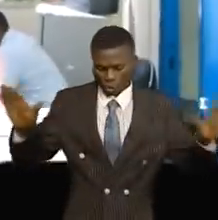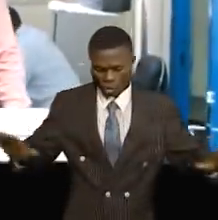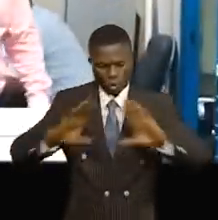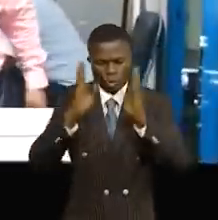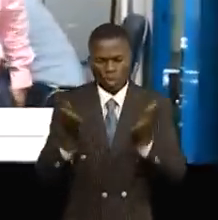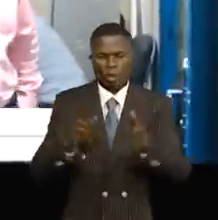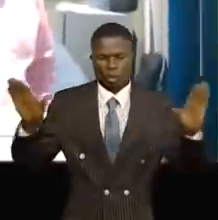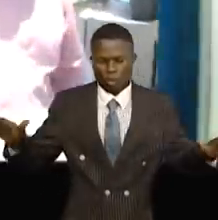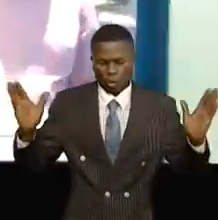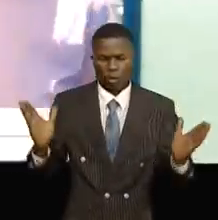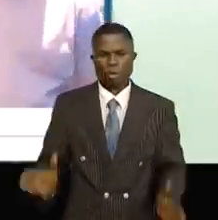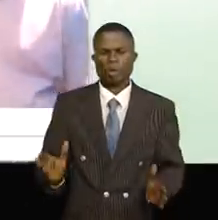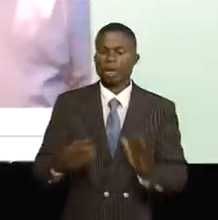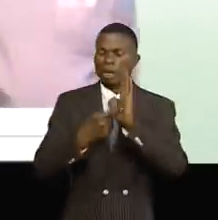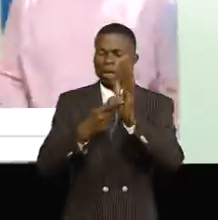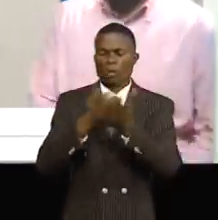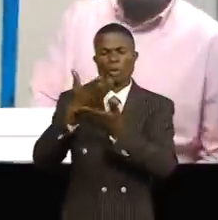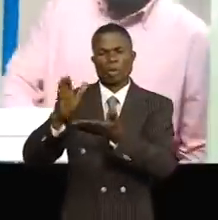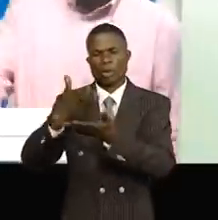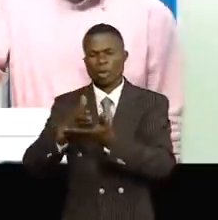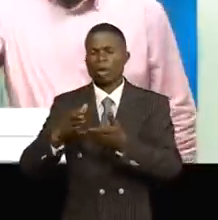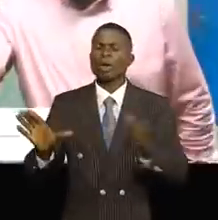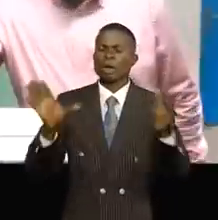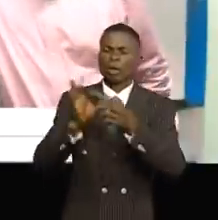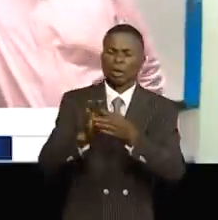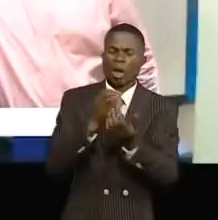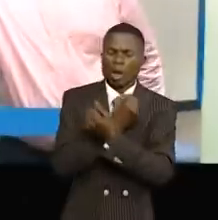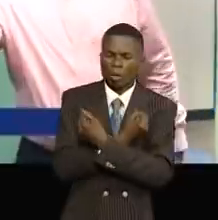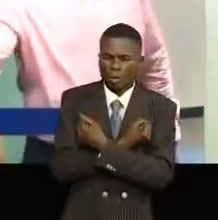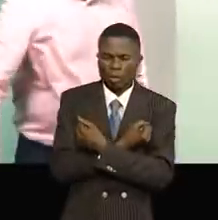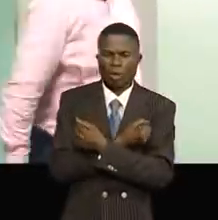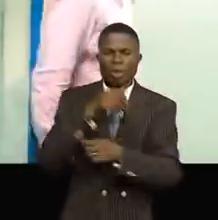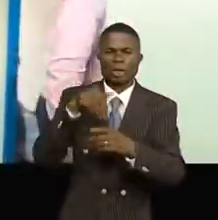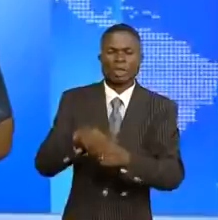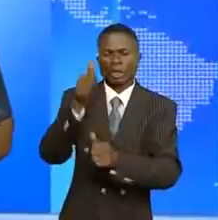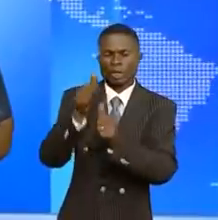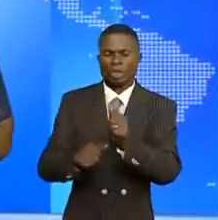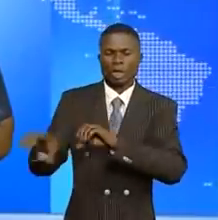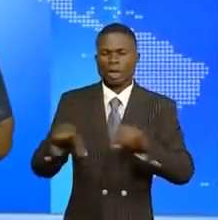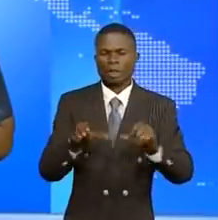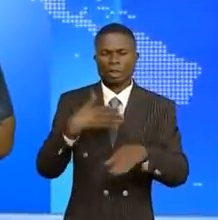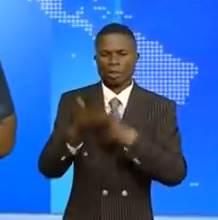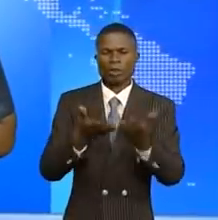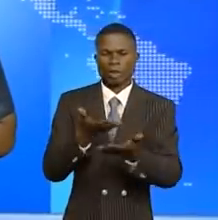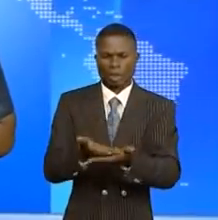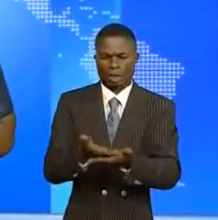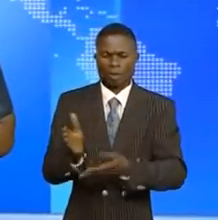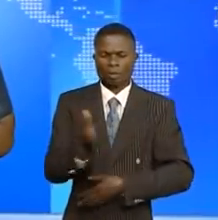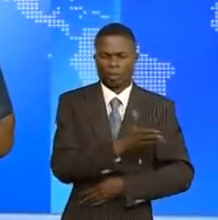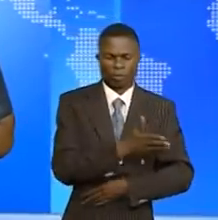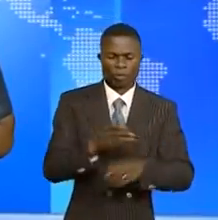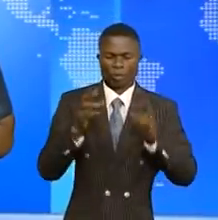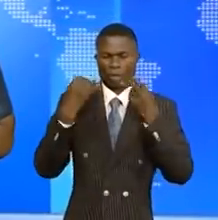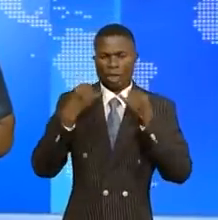islamique de faire preuve de partage, de communion et d'amour à travers chaque geste. Toujours en